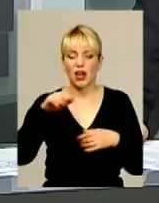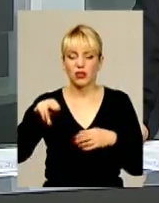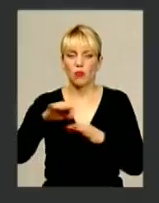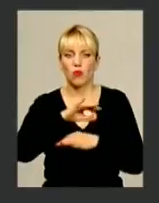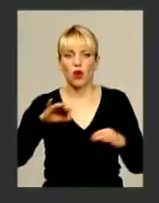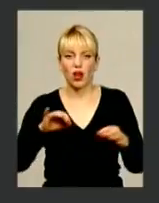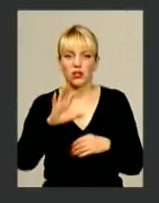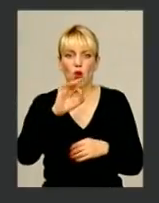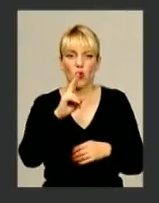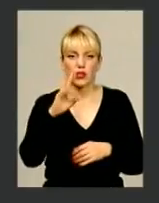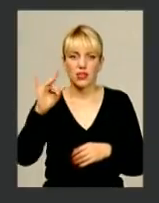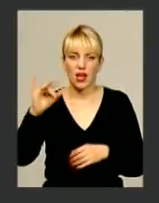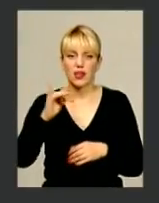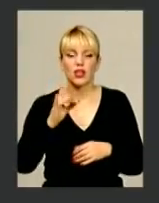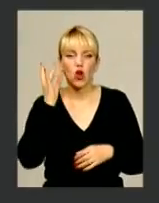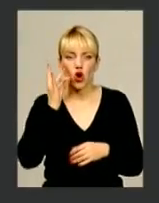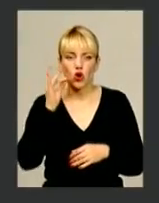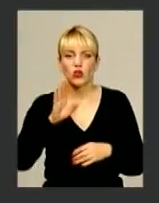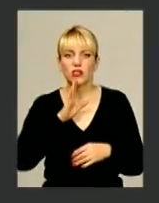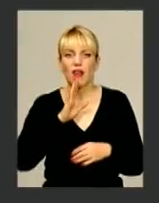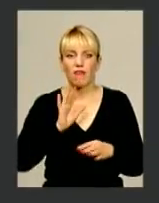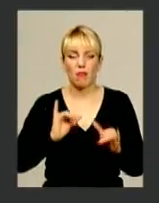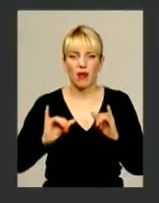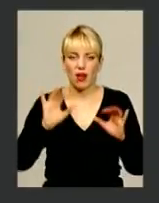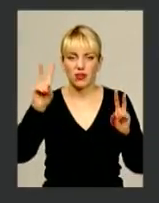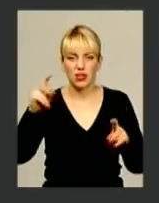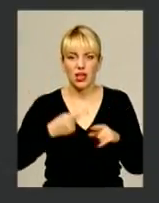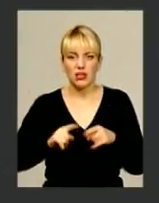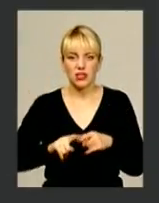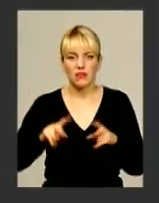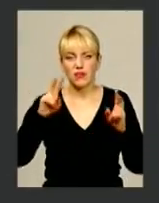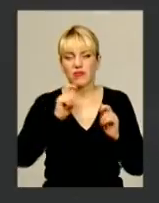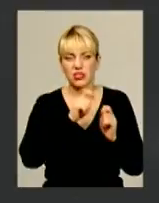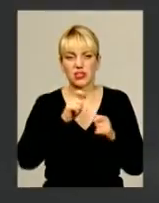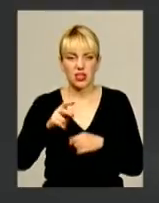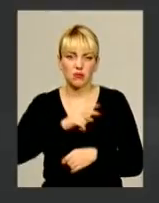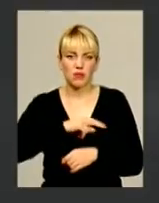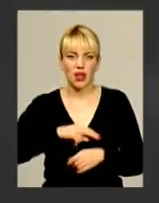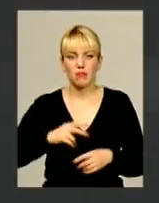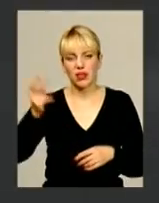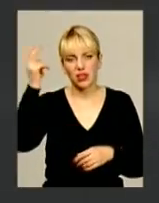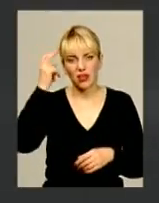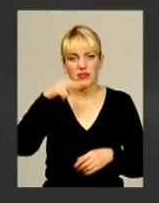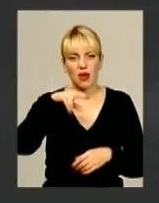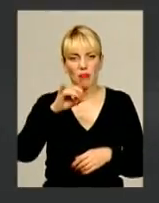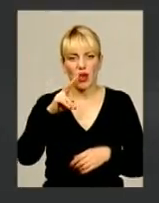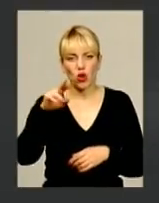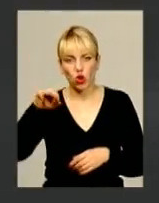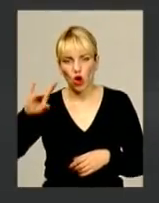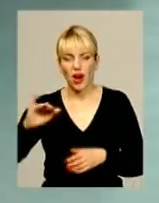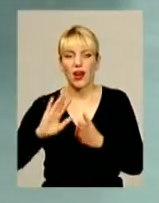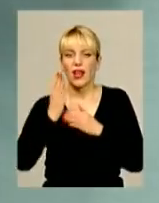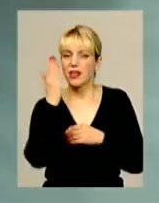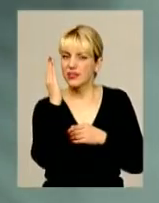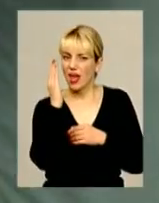пані». Вистава стала найгучнішою прем'єрою минулого року та відзначена кількома преміями, серед них київська пектораль та дзеркало